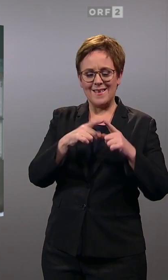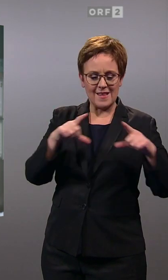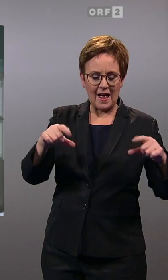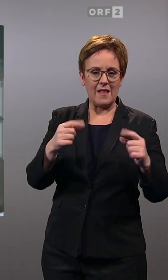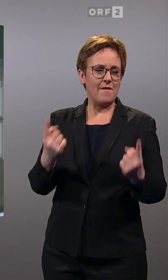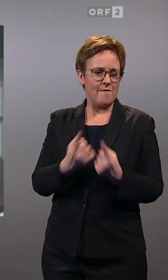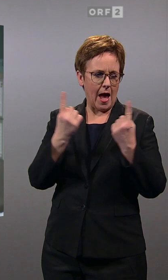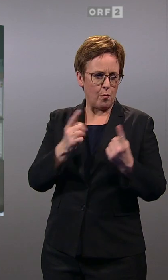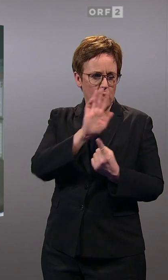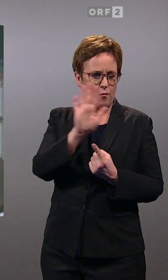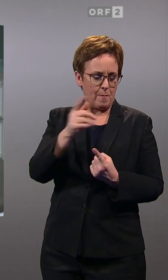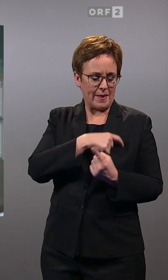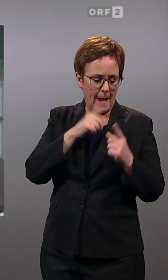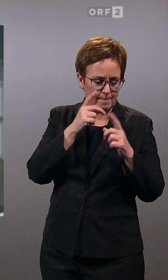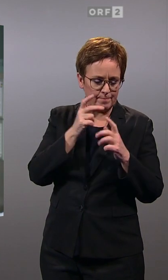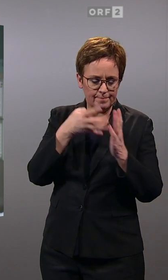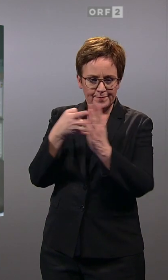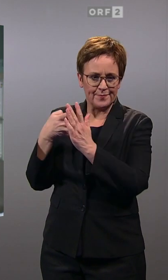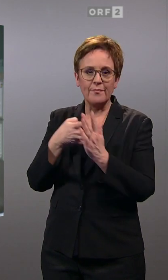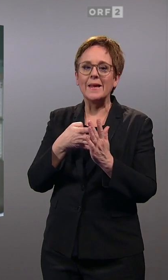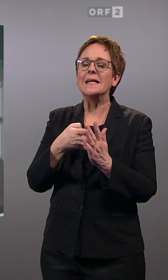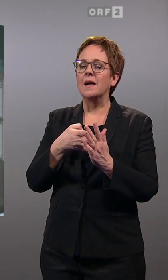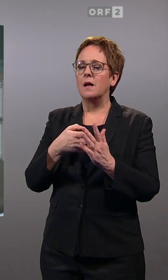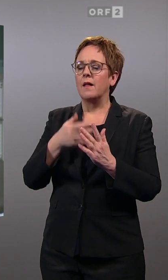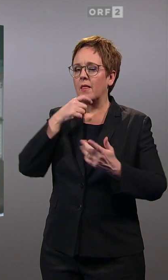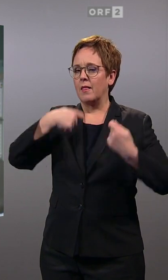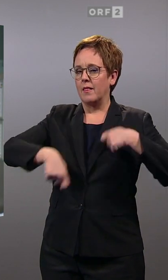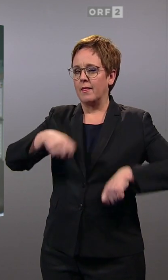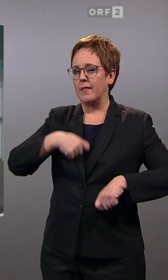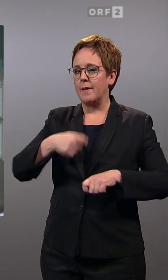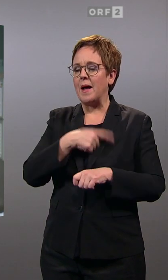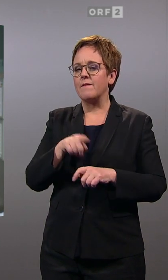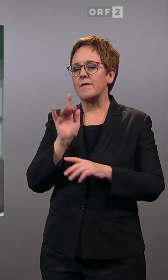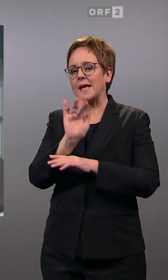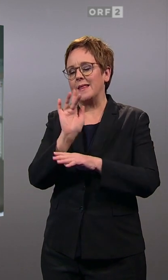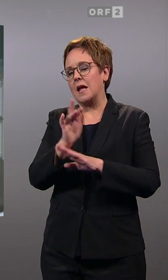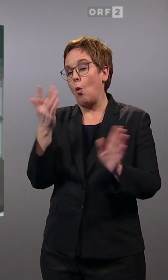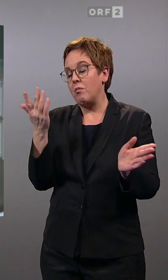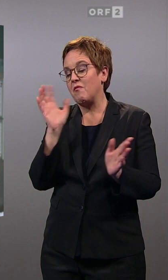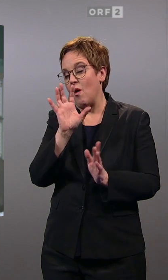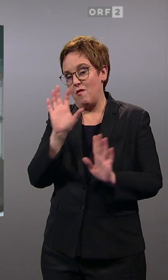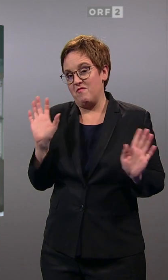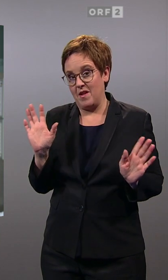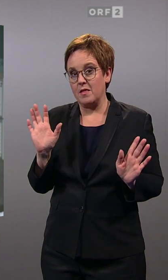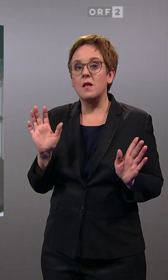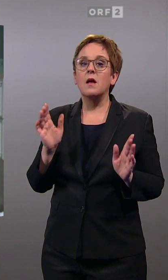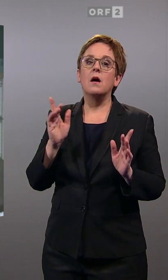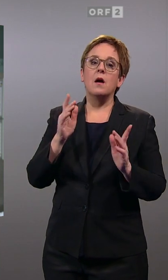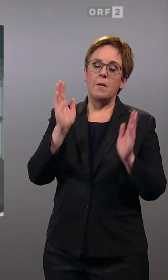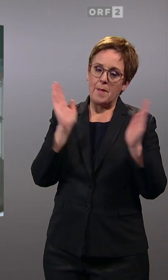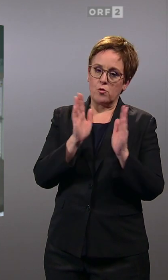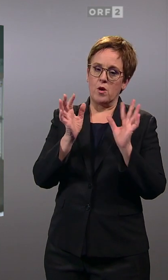Werbungen unter die Lupe genommen. Die anderen Parteien vermuten da eine illegale Parteienfinanzierung. Insgesamt hat die Partei auf einen persönlichen Kontakt